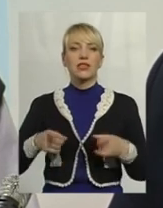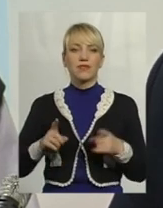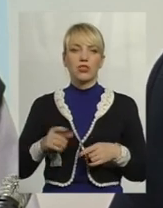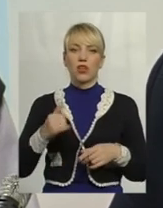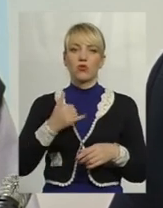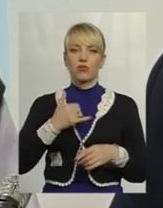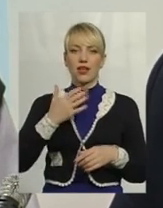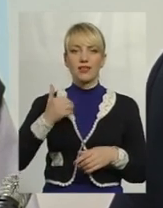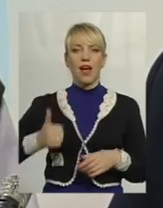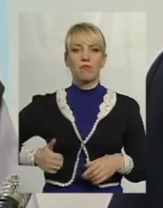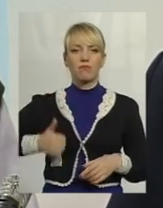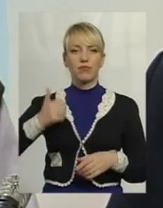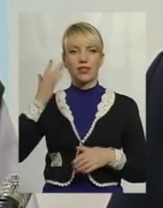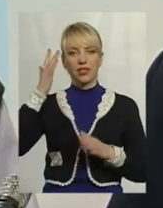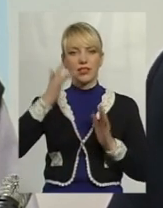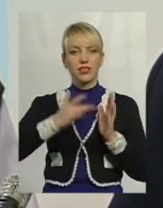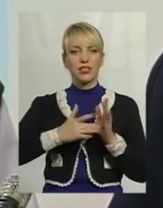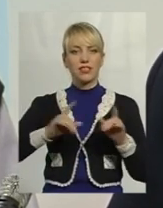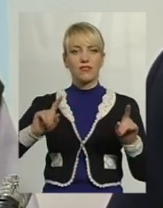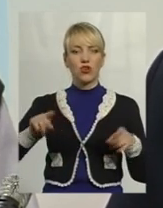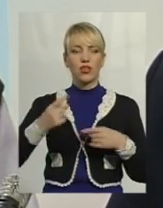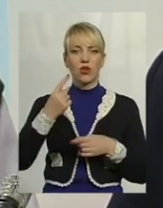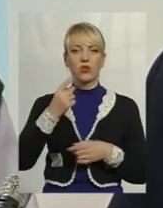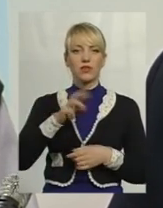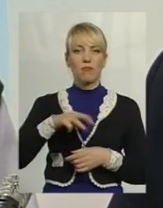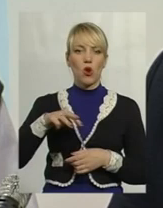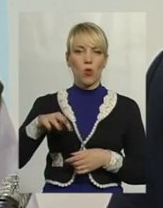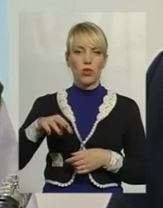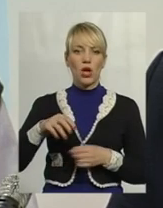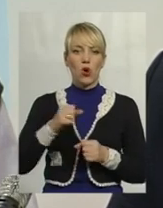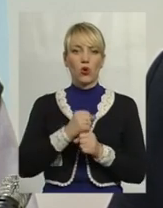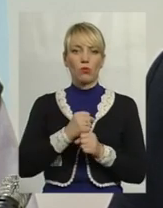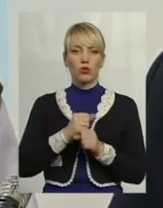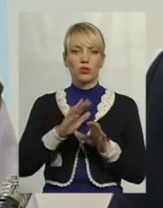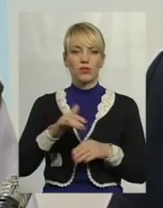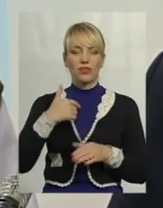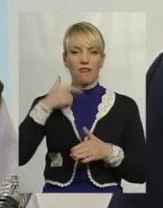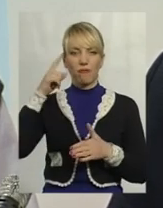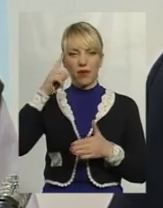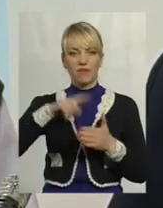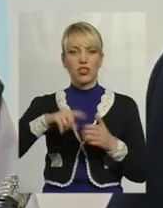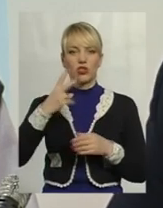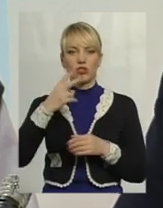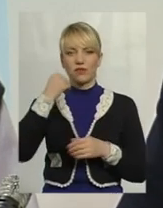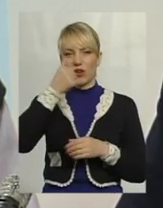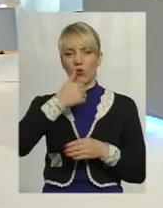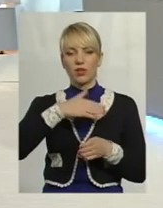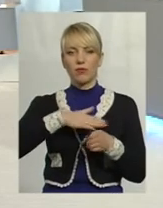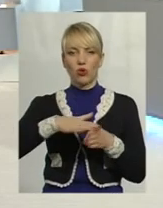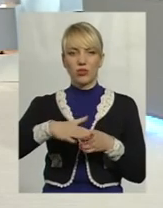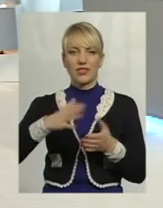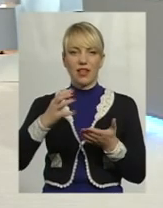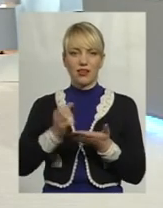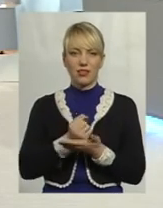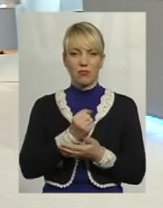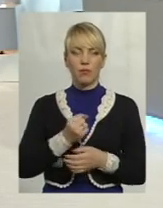амбітна ціль створити мільйон робочих місць, і я впевнений, що ми її досягнемо за цих два роки. Скажіть, будь ласка,